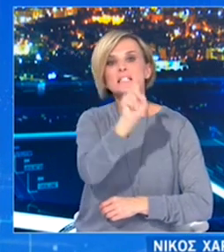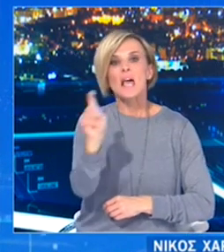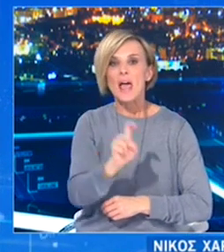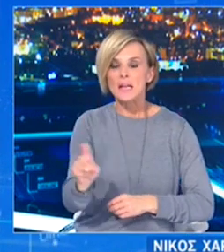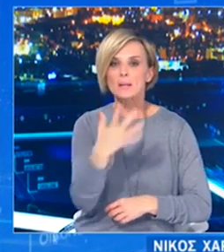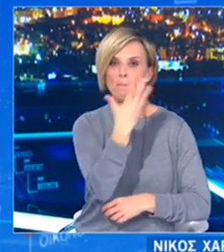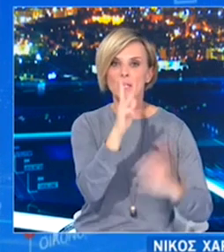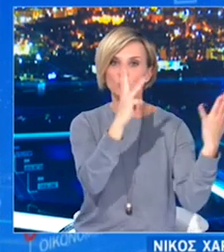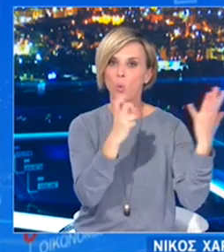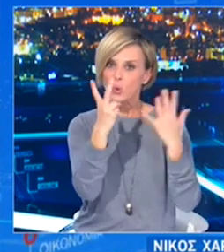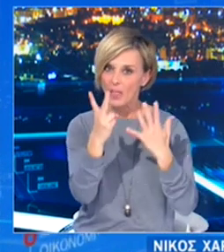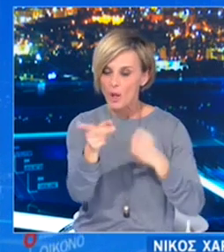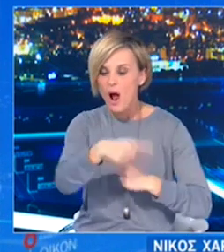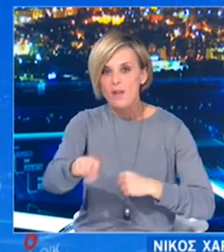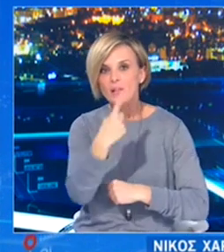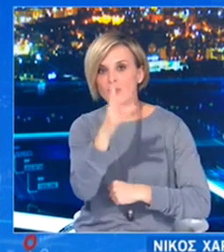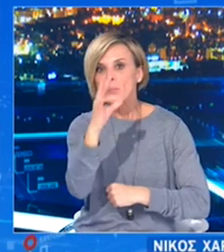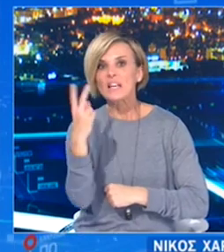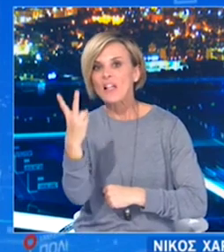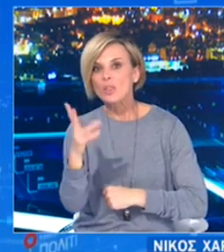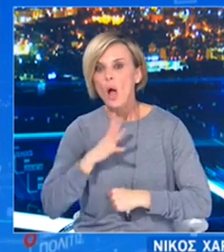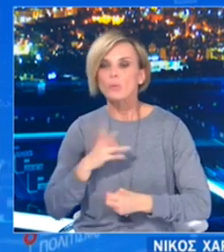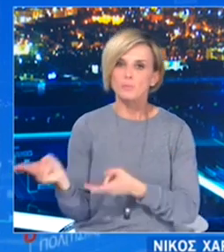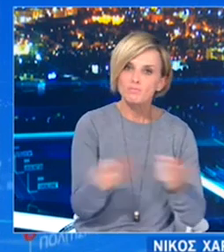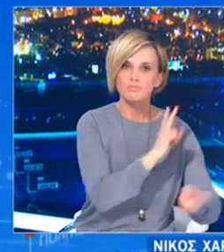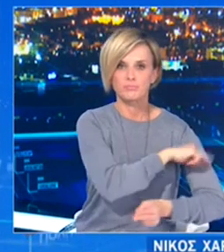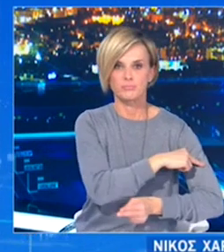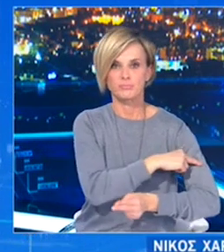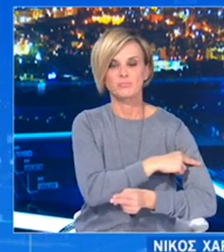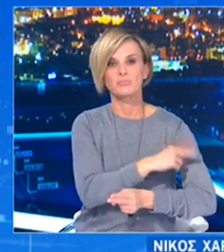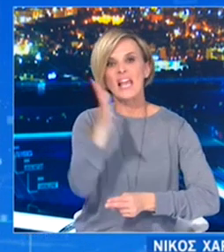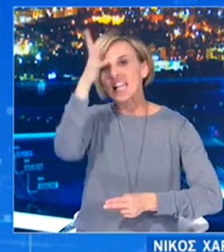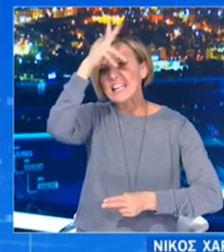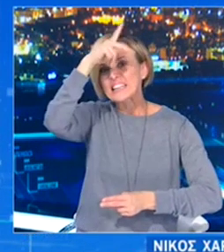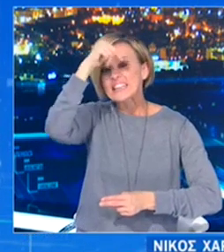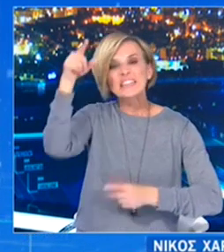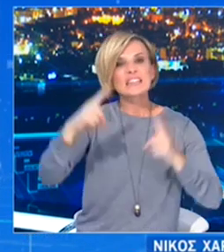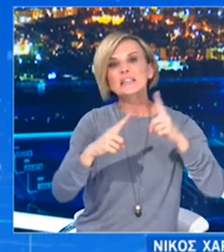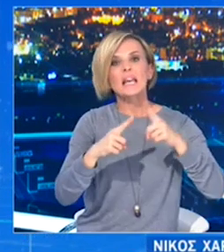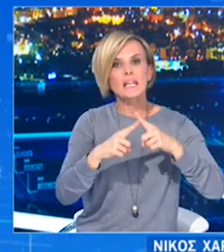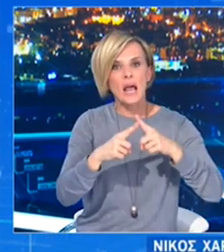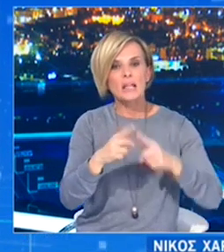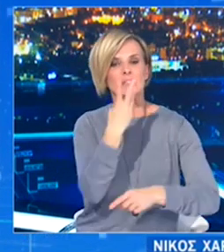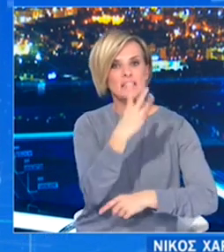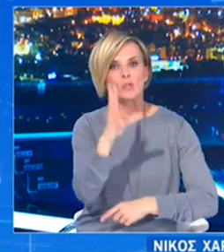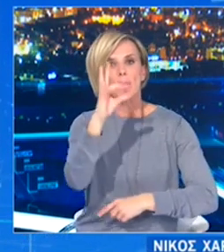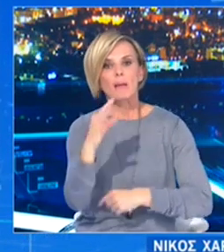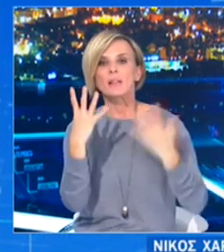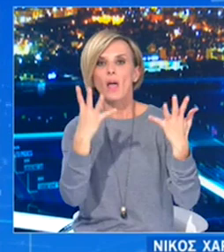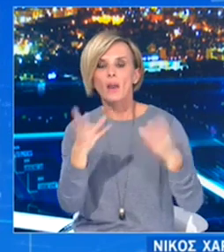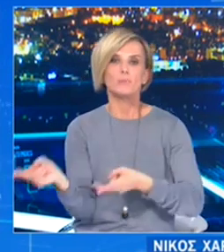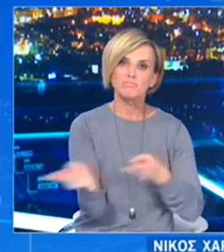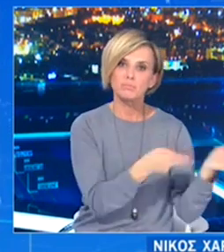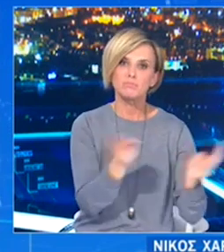κρούσματα, από τα οποία 152 νοσηλεύονται, των Τρικάλων με 249 κρούσματα, από τα οποία 39 νοσηλεύονται και της